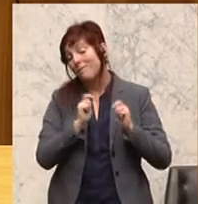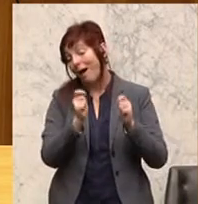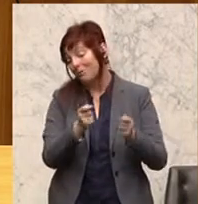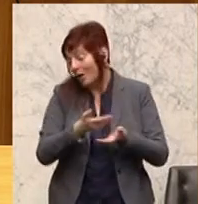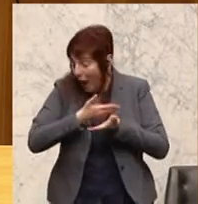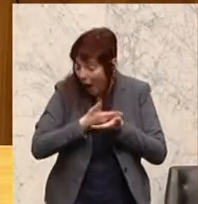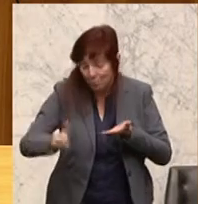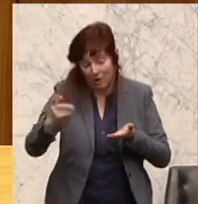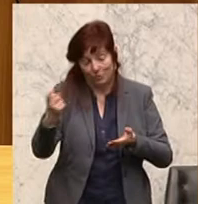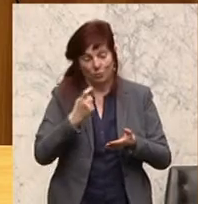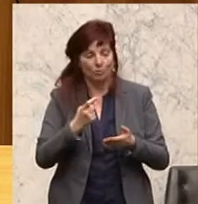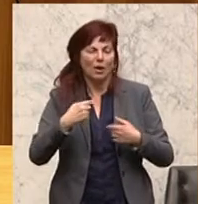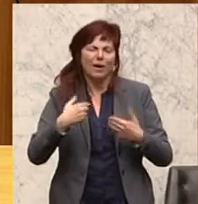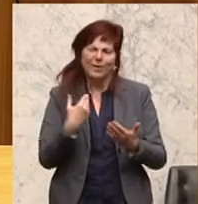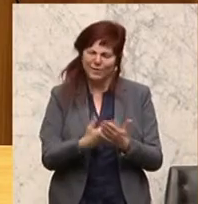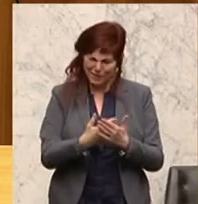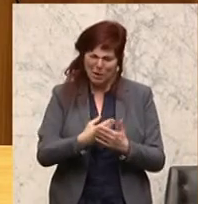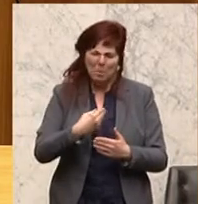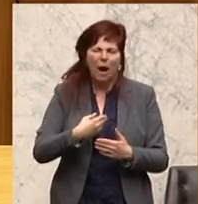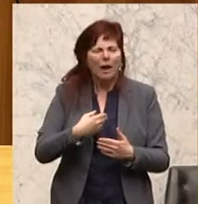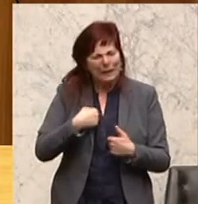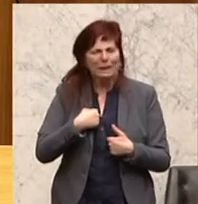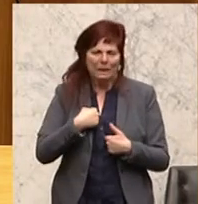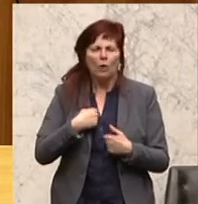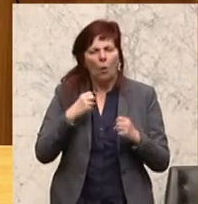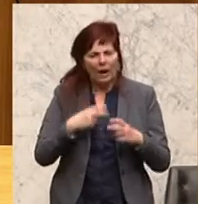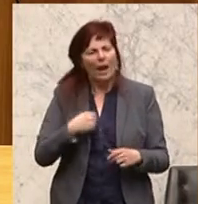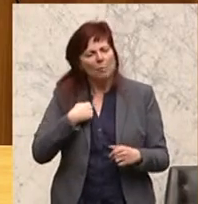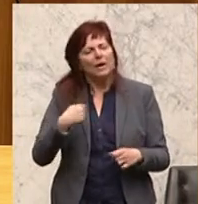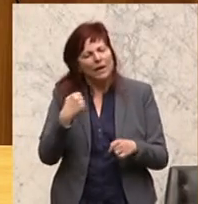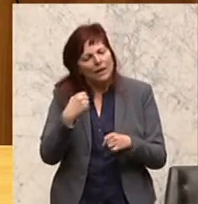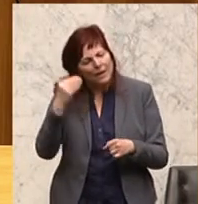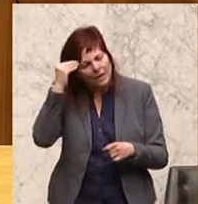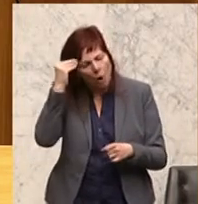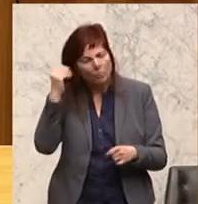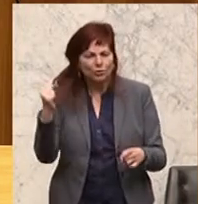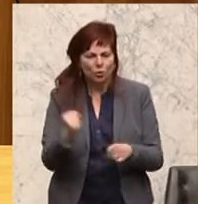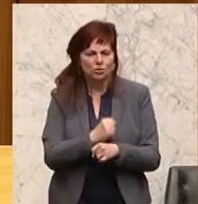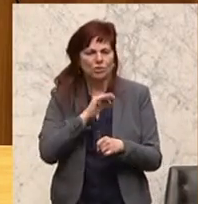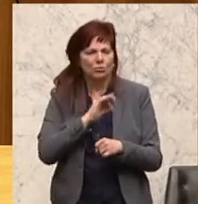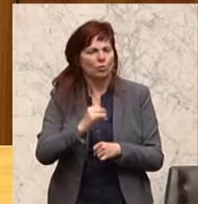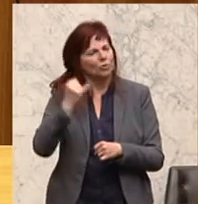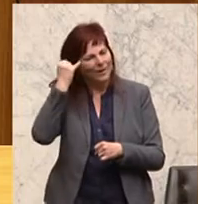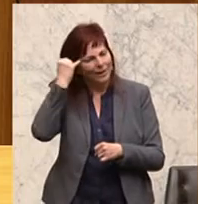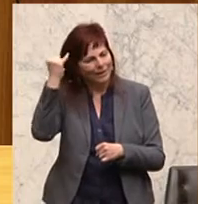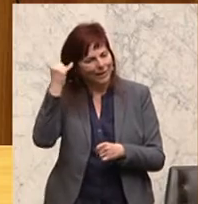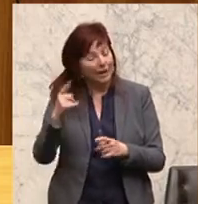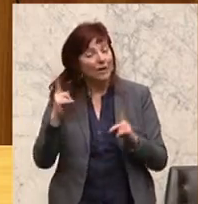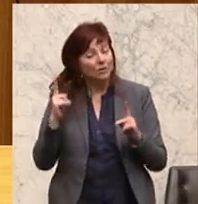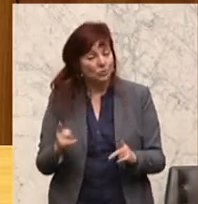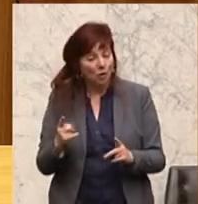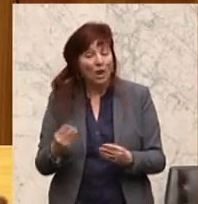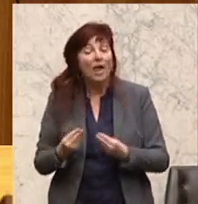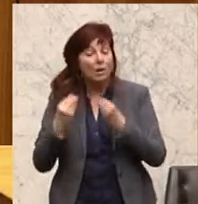Sinnes, dass diese Forderungen umgesetzt werden, weil es es ja doch um eine Empfehlung des Rechnungshofes handelt. Danke.